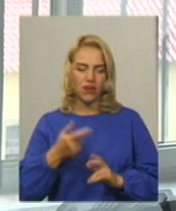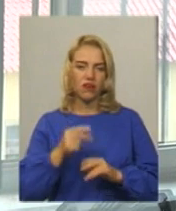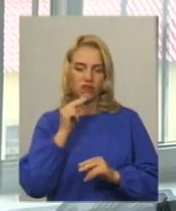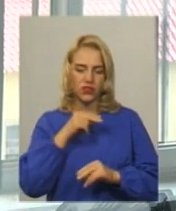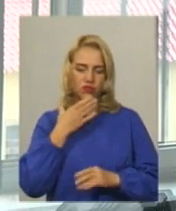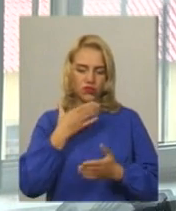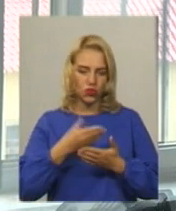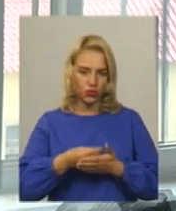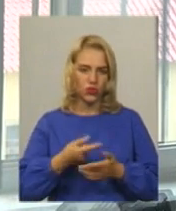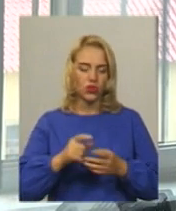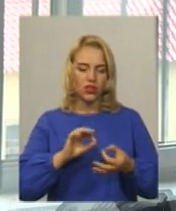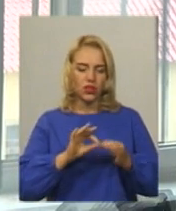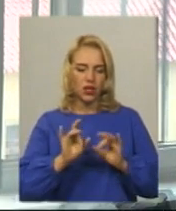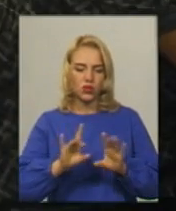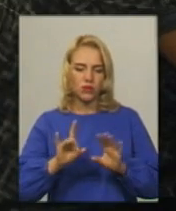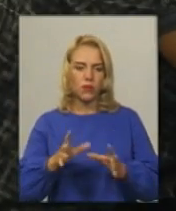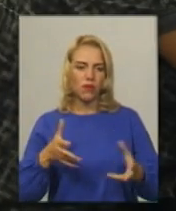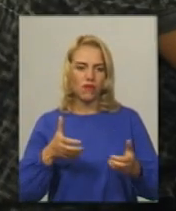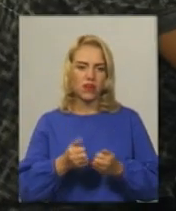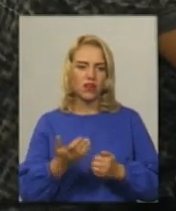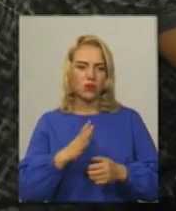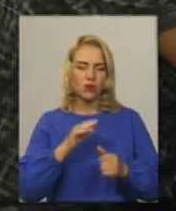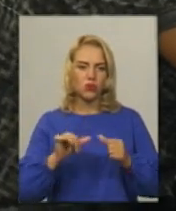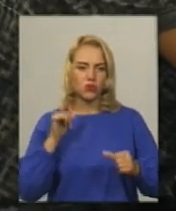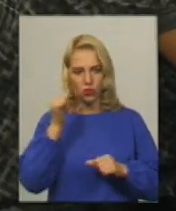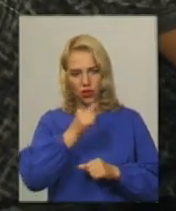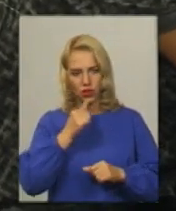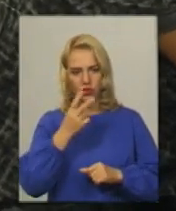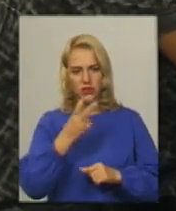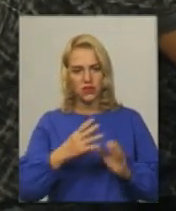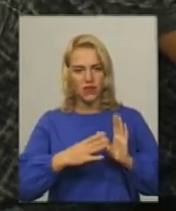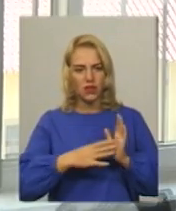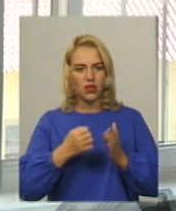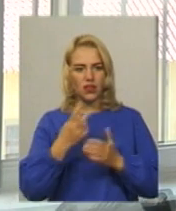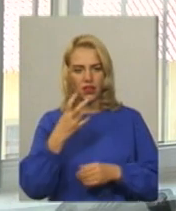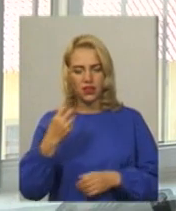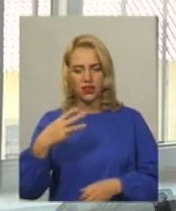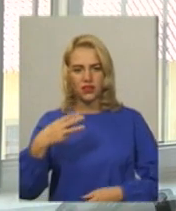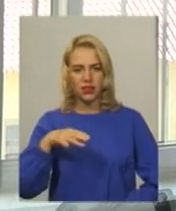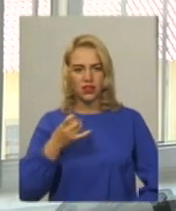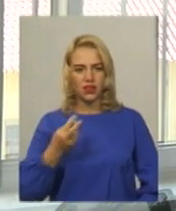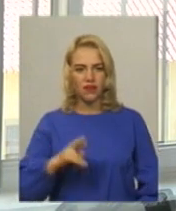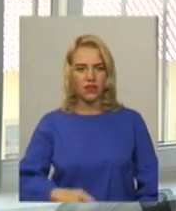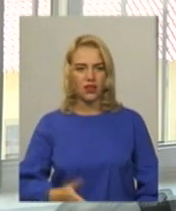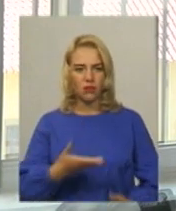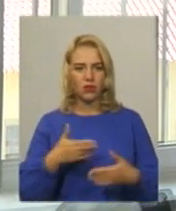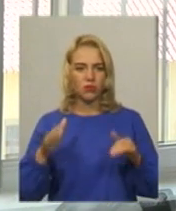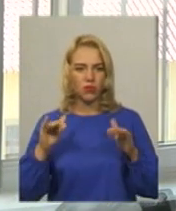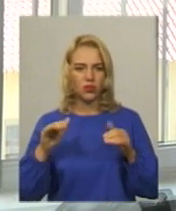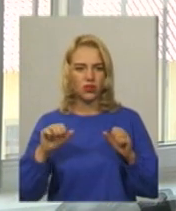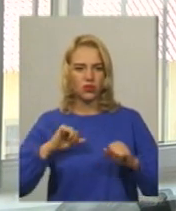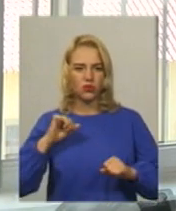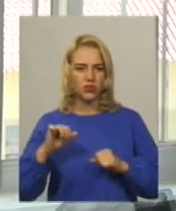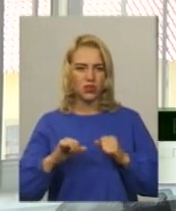вину та детально розповів про аварію, яка сталася минулоріч з 29 на 30 травня Ми попрощалися з друзями